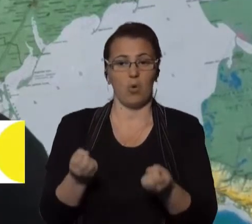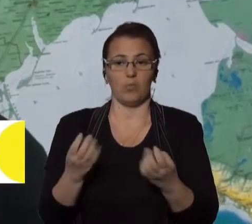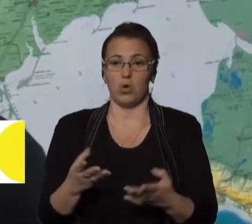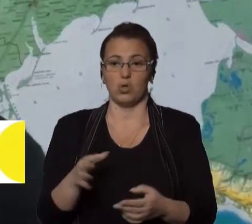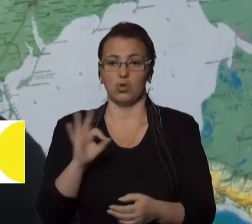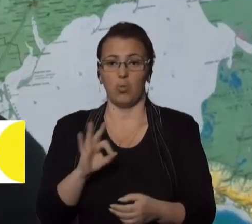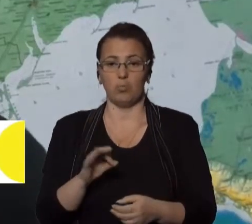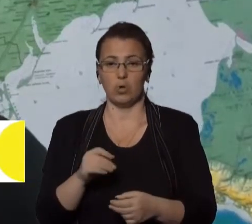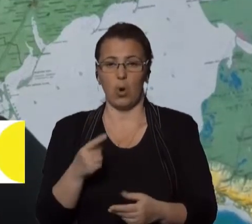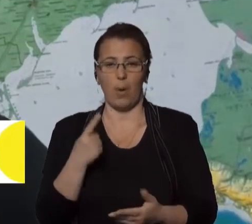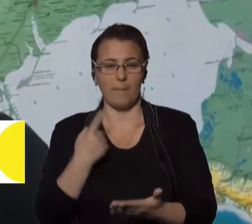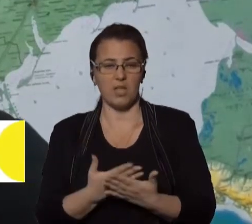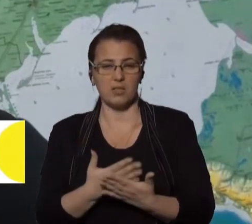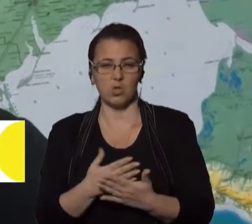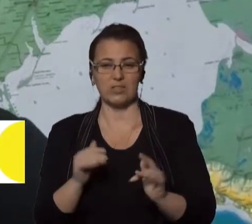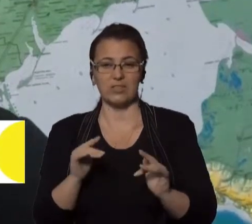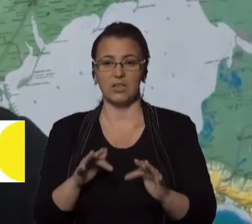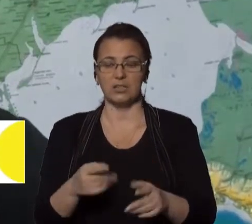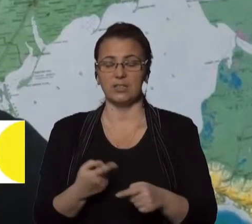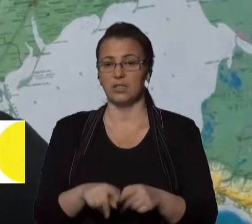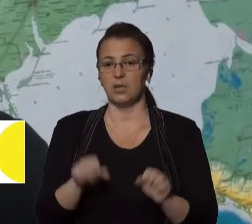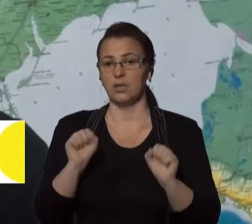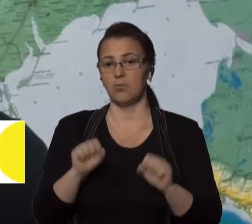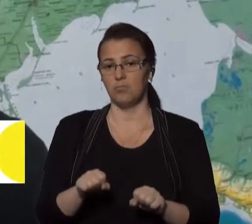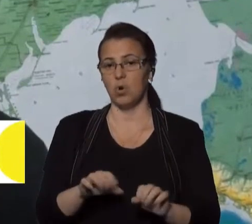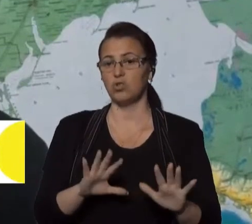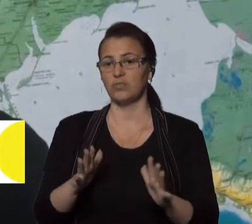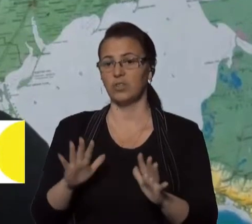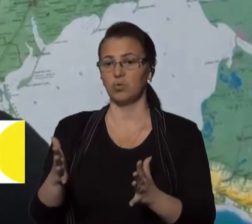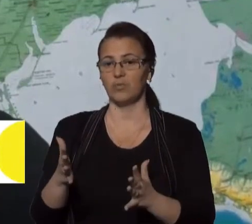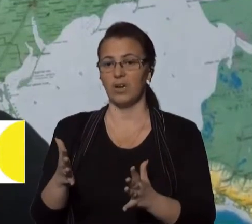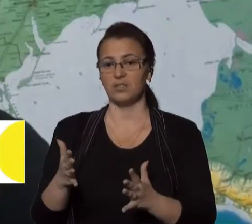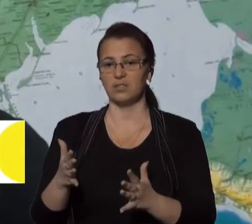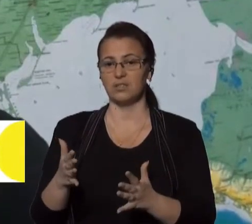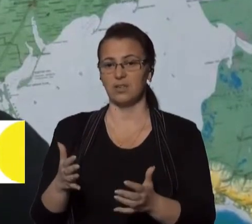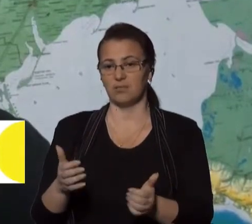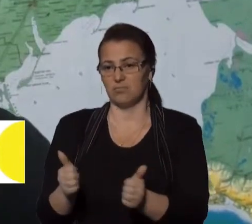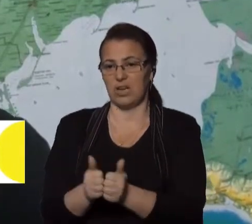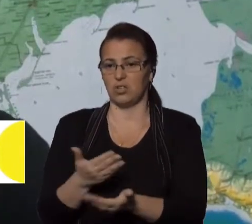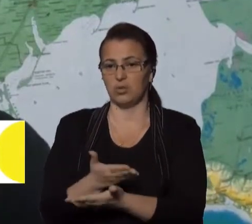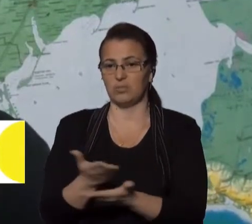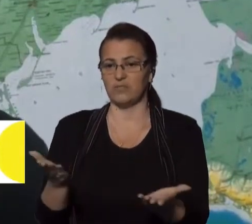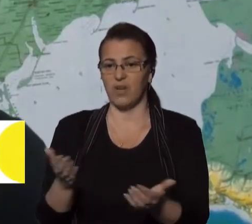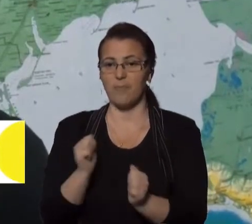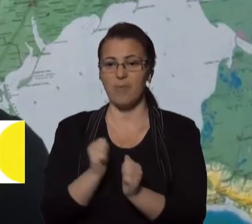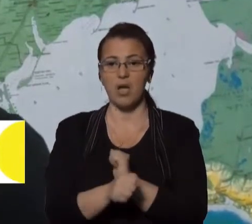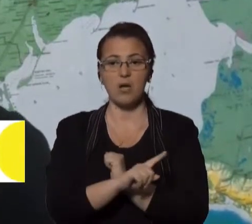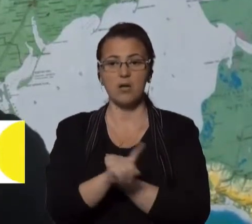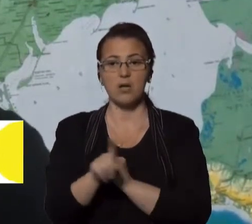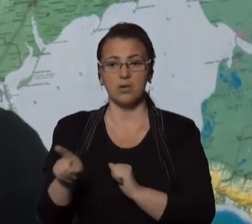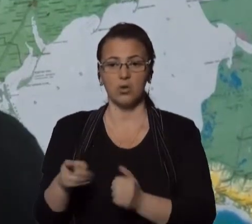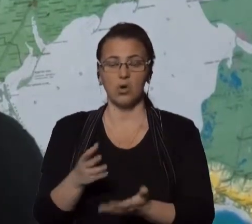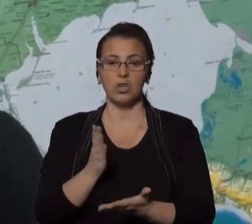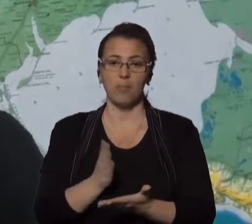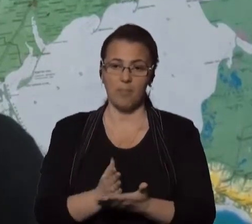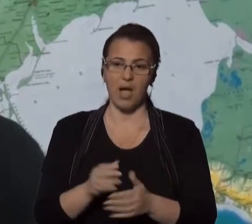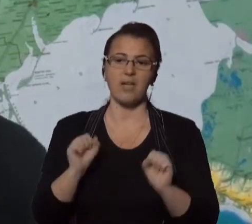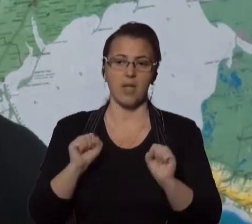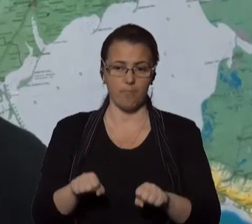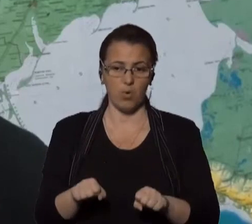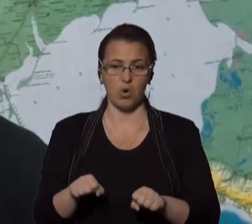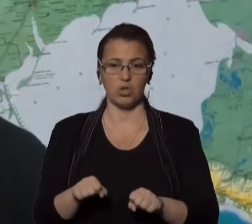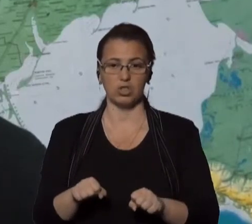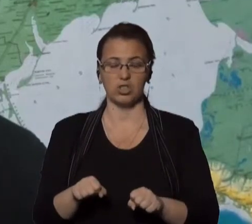підозрілі дії, які можуть відбуватися в безпосередній близькості вас. Кожен має і може